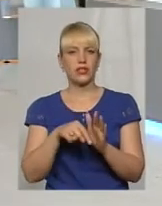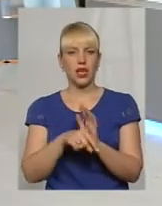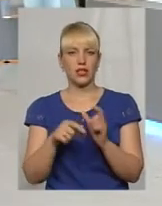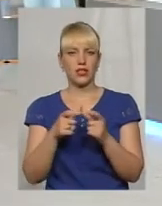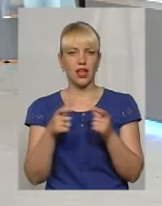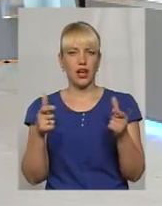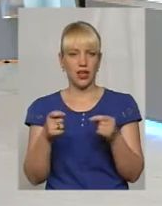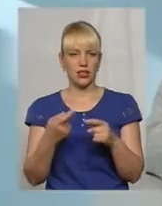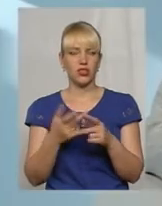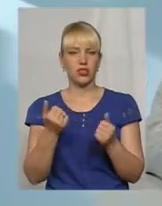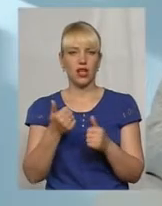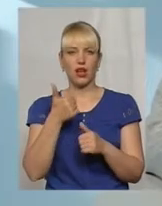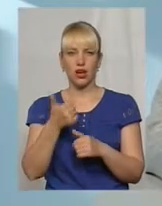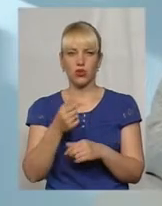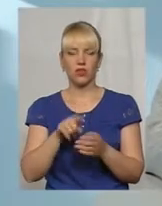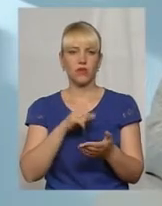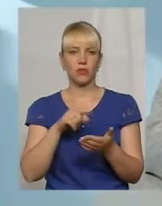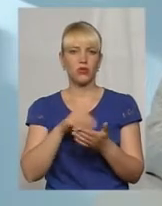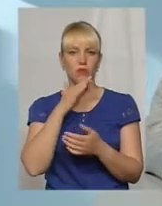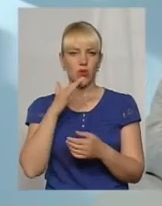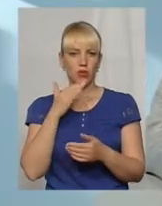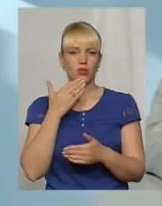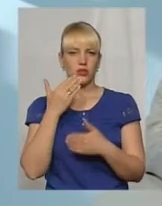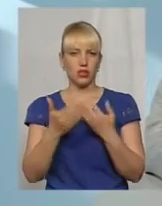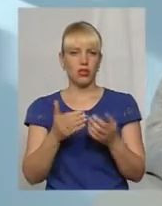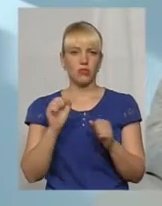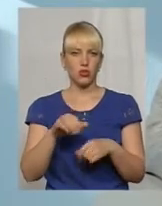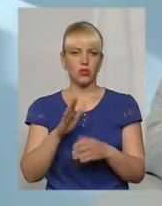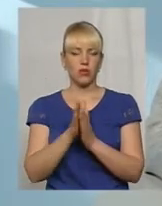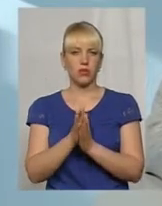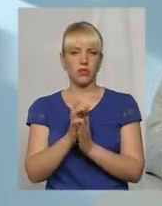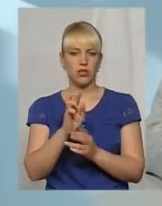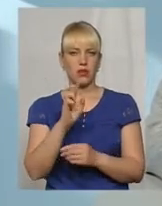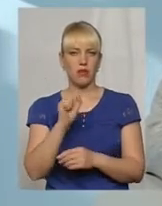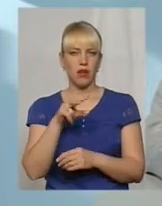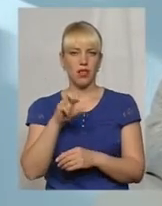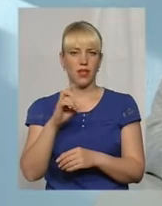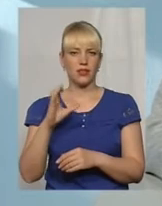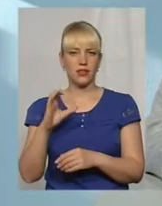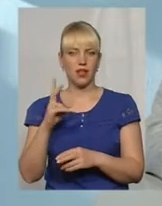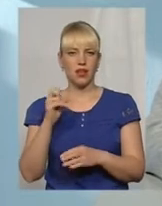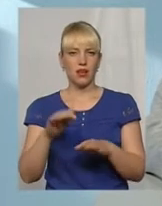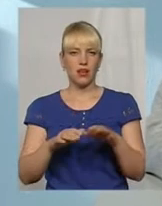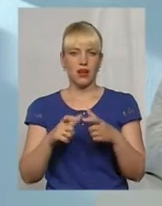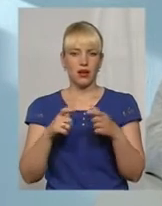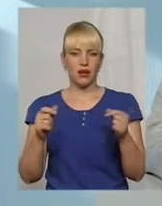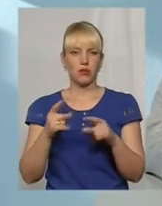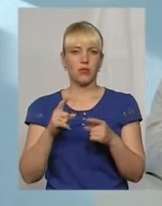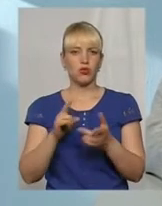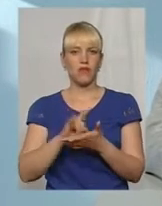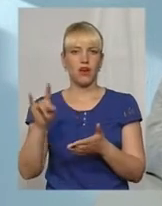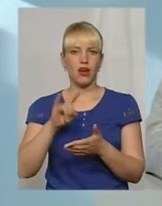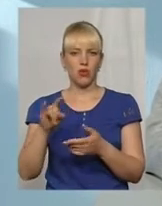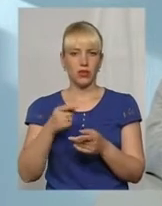теж хороші питання, намного його задають. Може запросити баланс по карточці, так як в аеропортах і на автомобільних пунктах